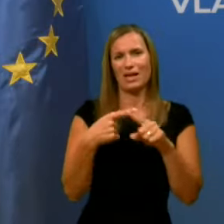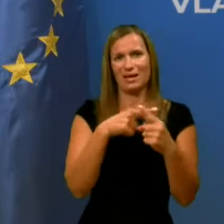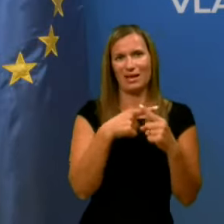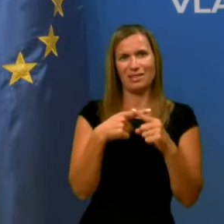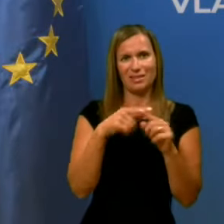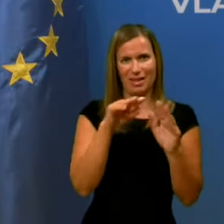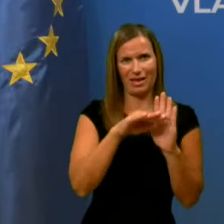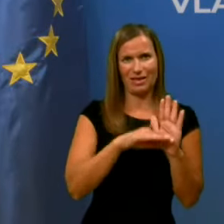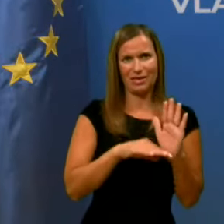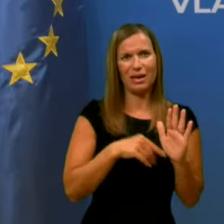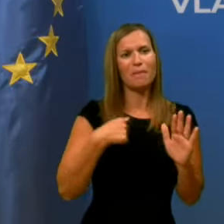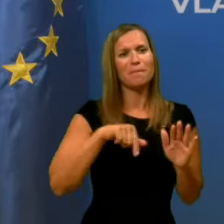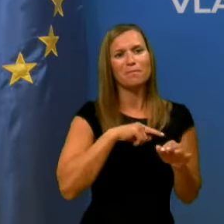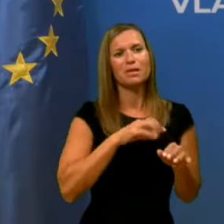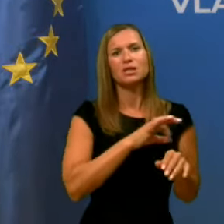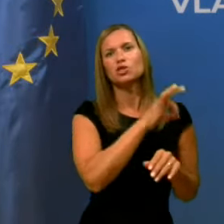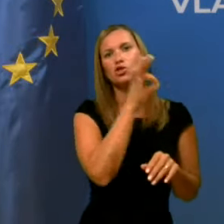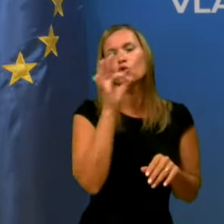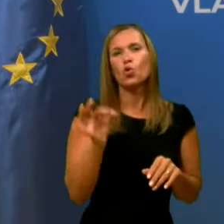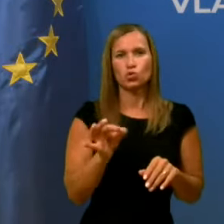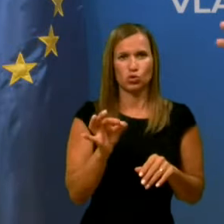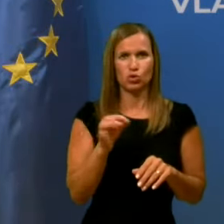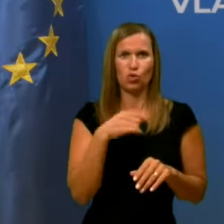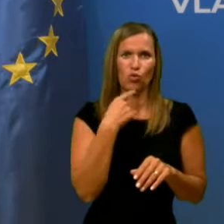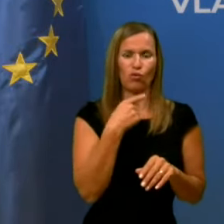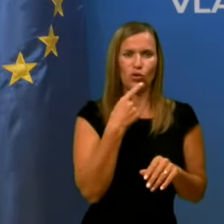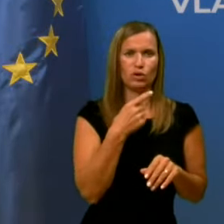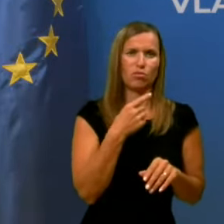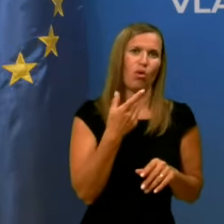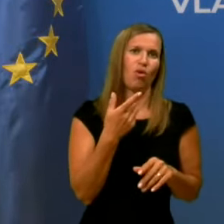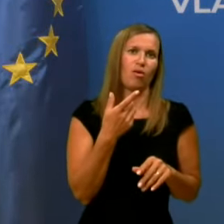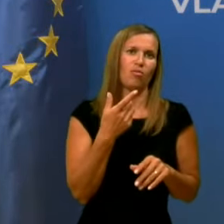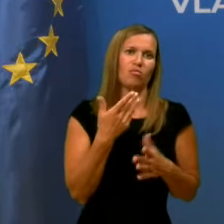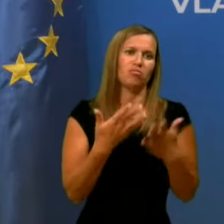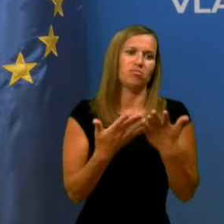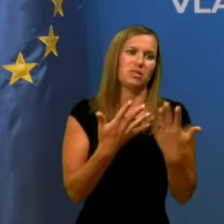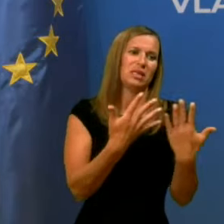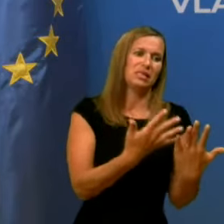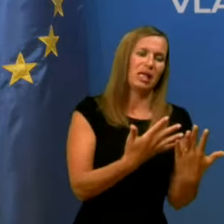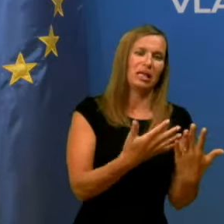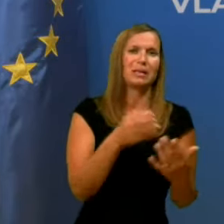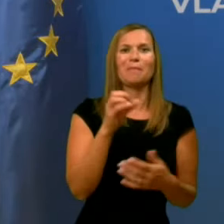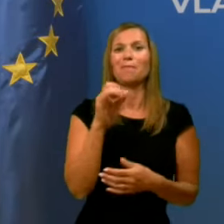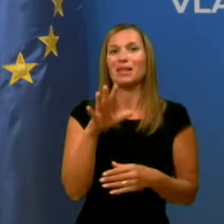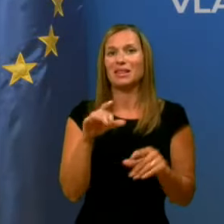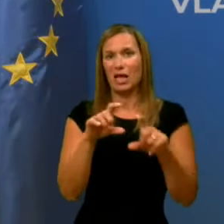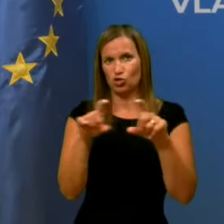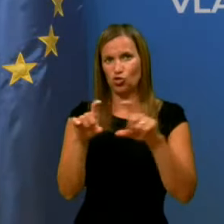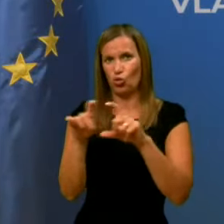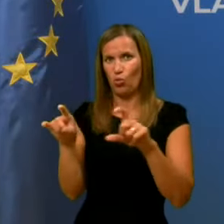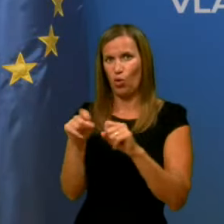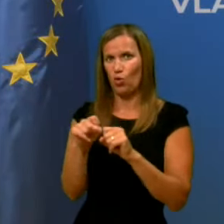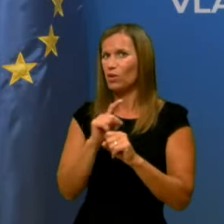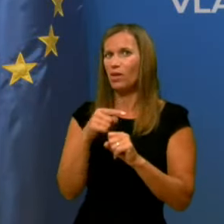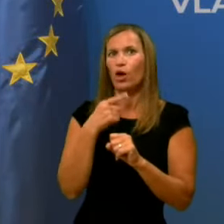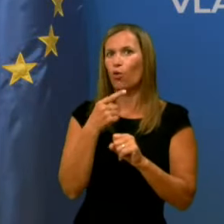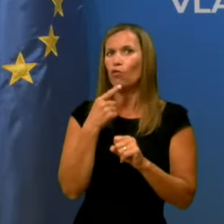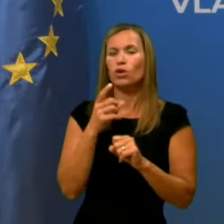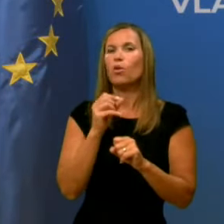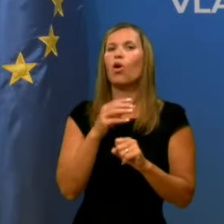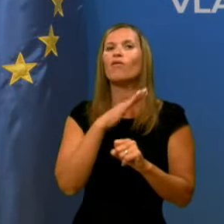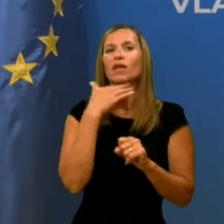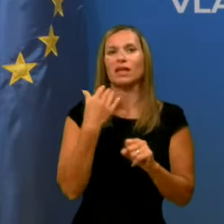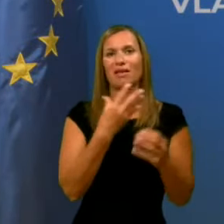veš čas se vrtimo v okviru, ne moreč, desetih, morda petnaestih domov. Ne govorimo o veliki